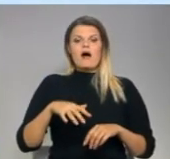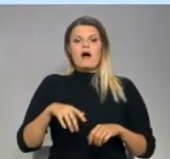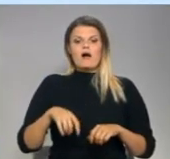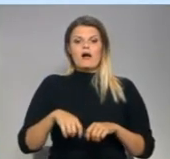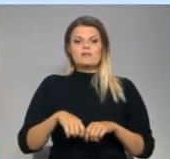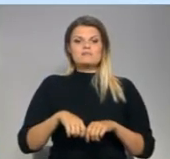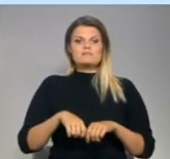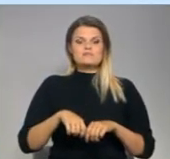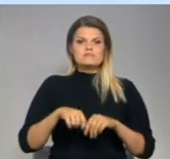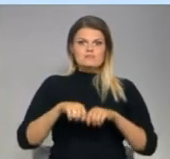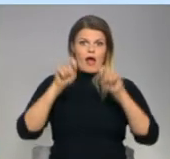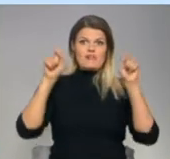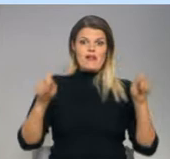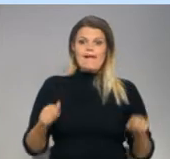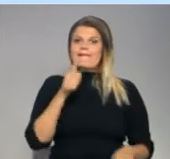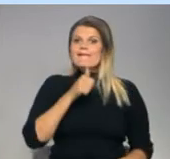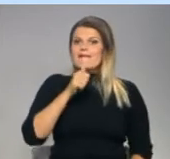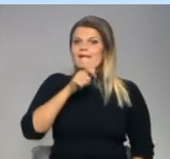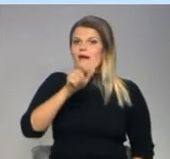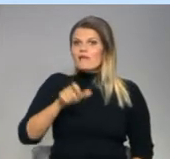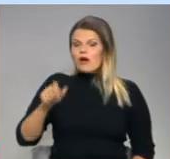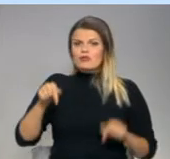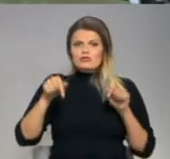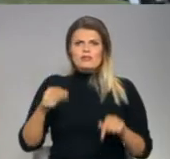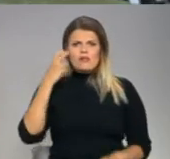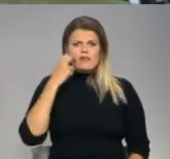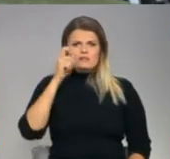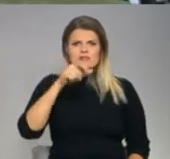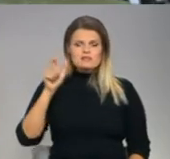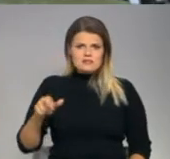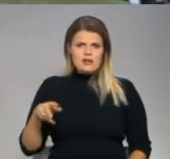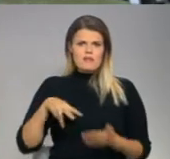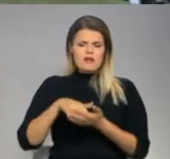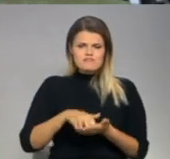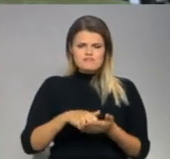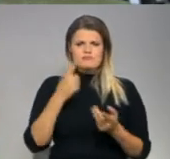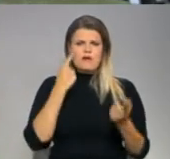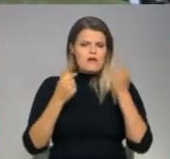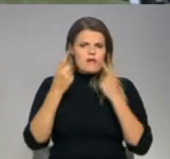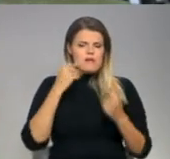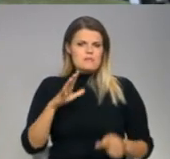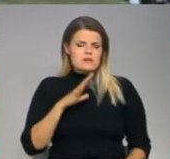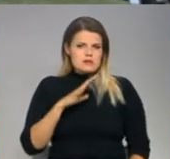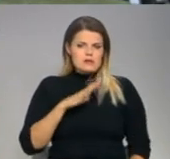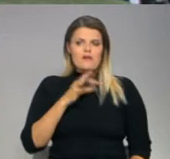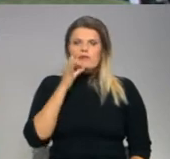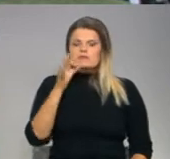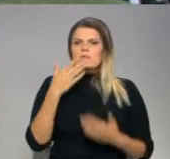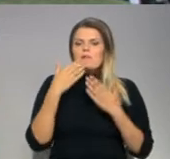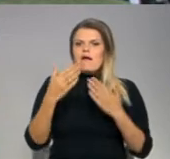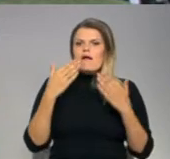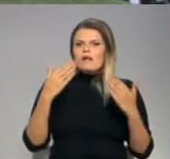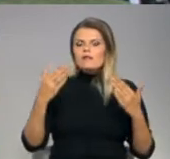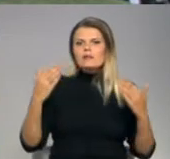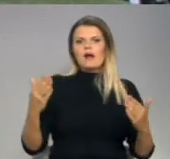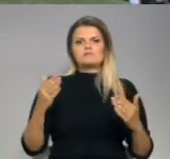ko es redzēju pēc atklāšanas, ka šeit veci cilvēki metās ceļā ar astrams acīm. Acīs teica paldies